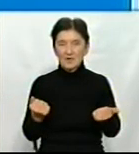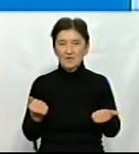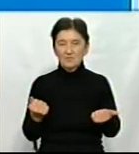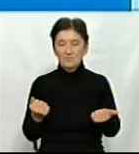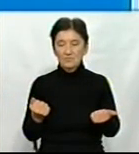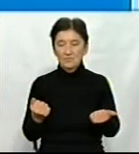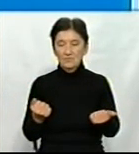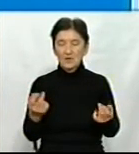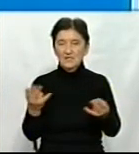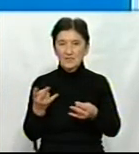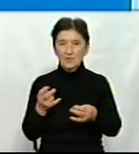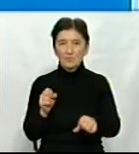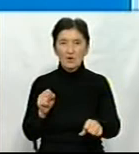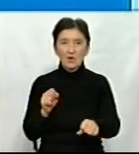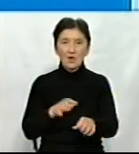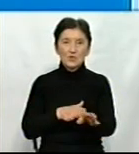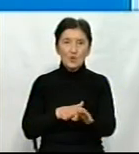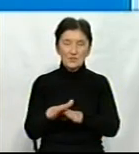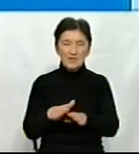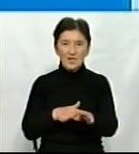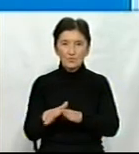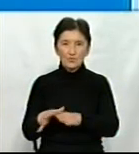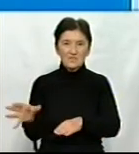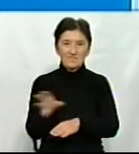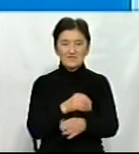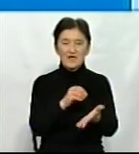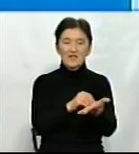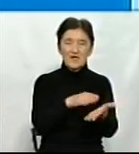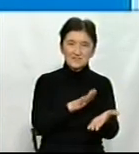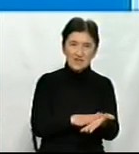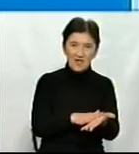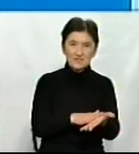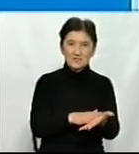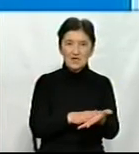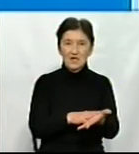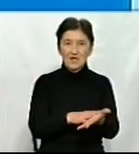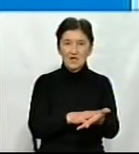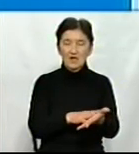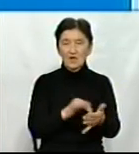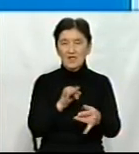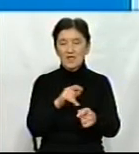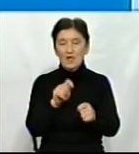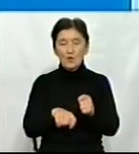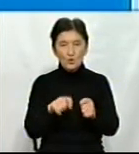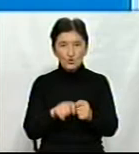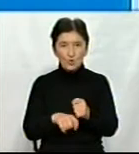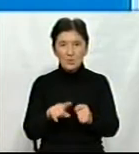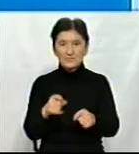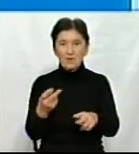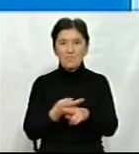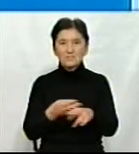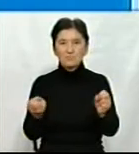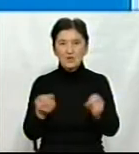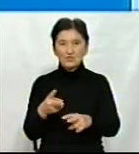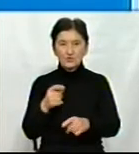дотримуватись вимог по безпечності, це і реєстрація тварин, і контроль за безпечністю молока,